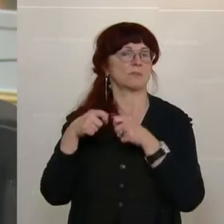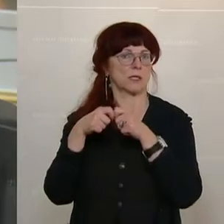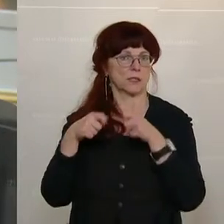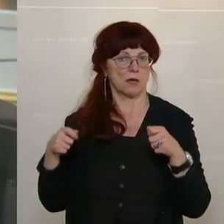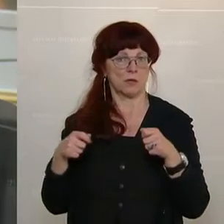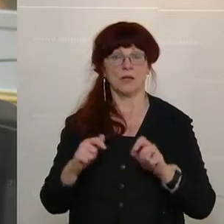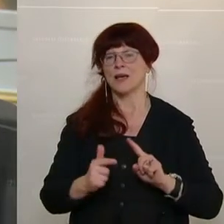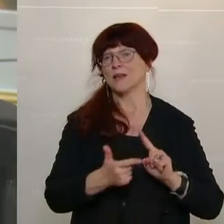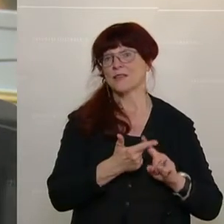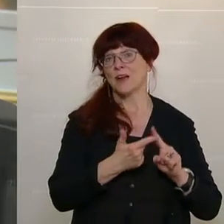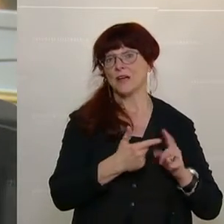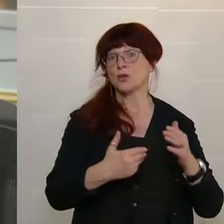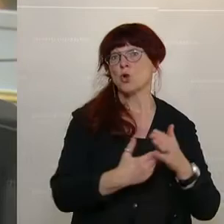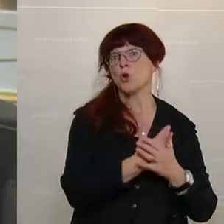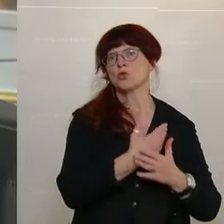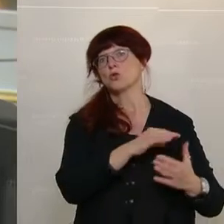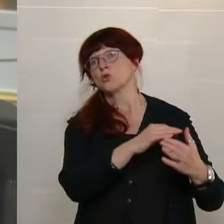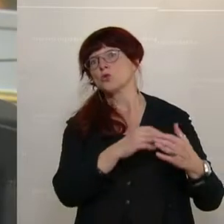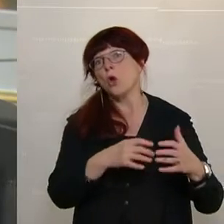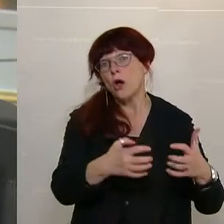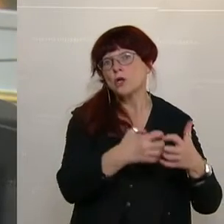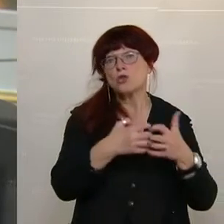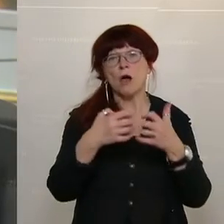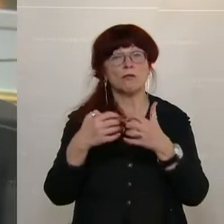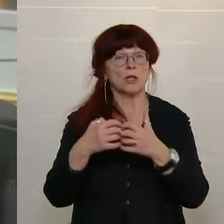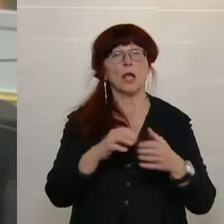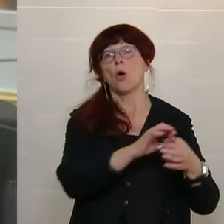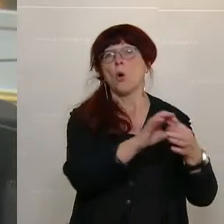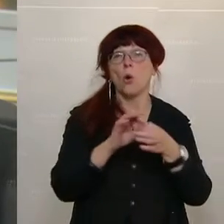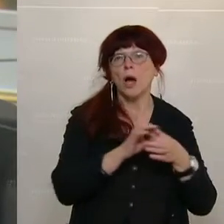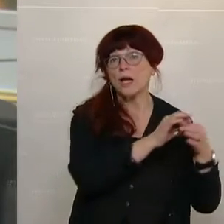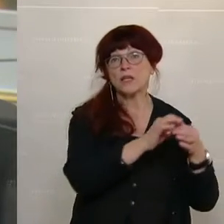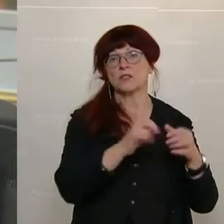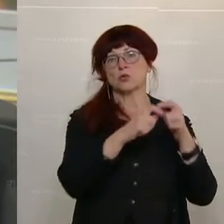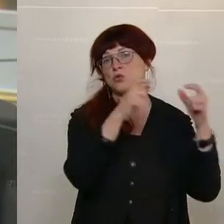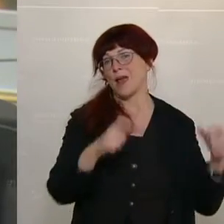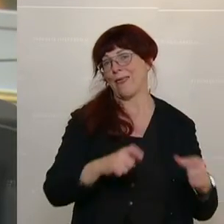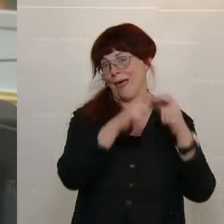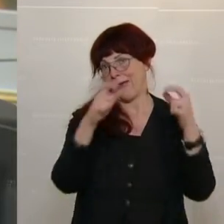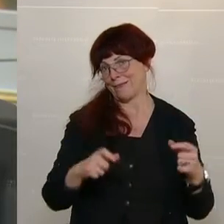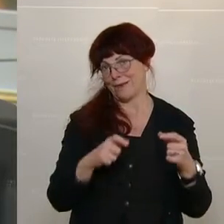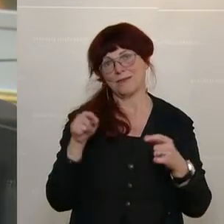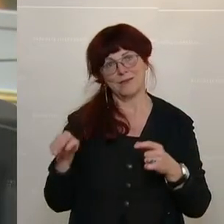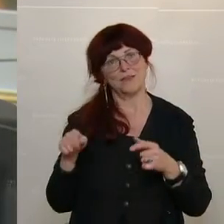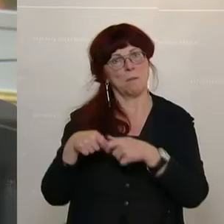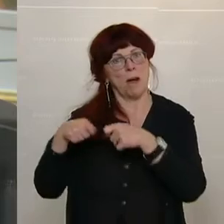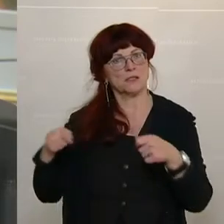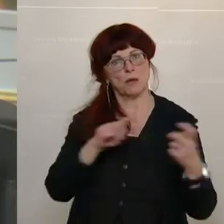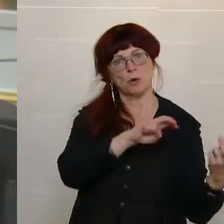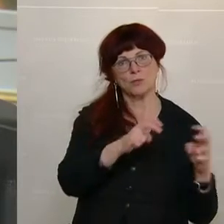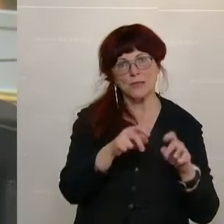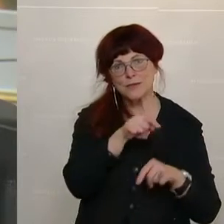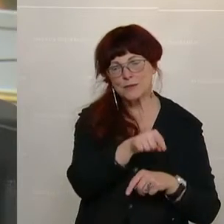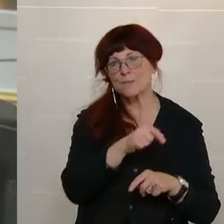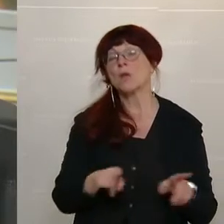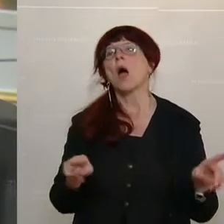Prüfungen zu neu geschaffenen organisatorischen Einheiten zur Abwicklung dieser Maßnahmen, betreffen dann Covid